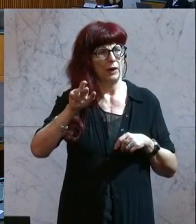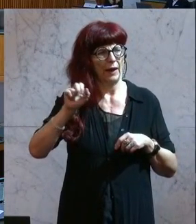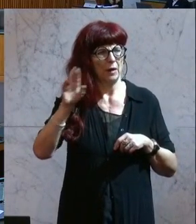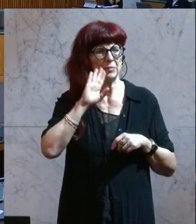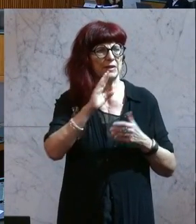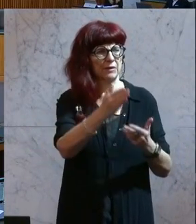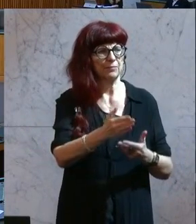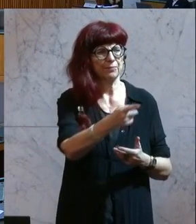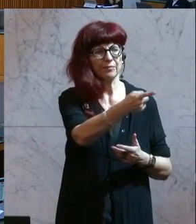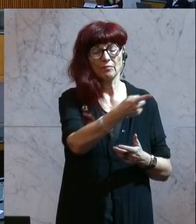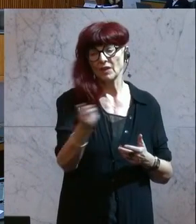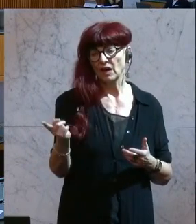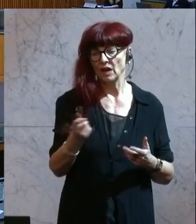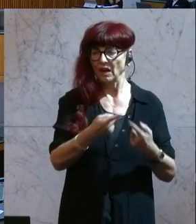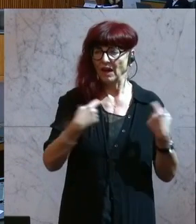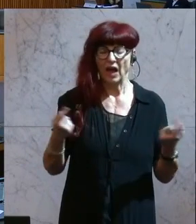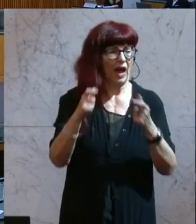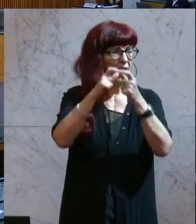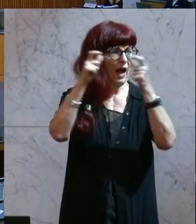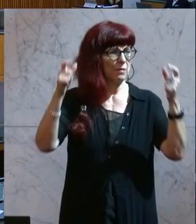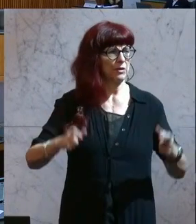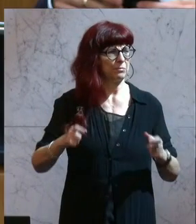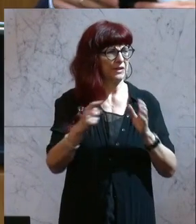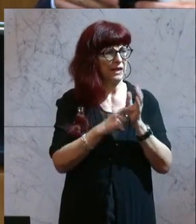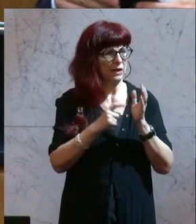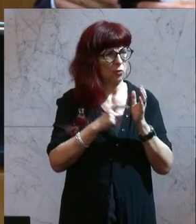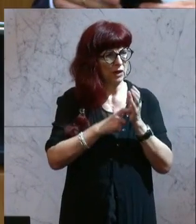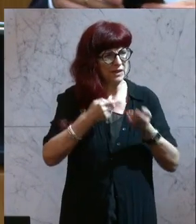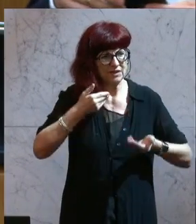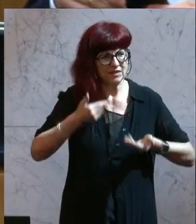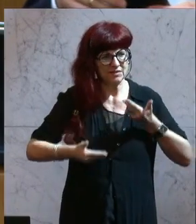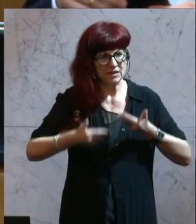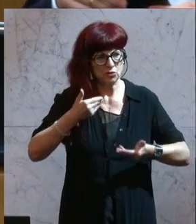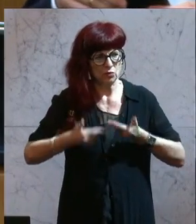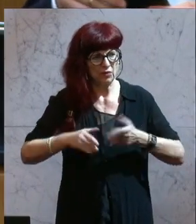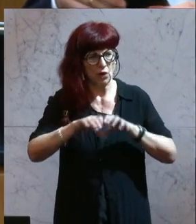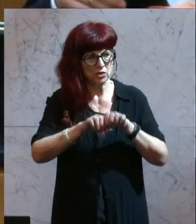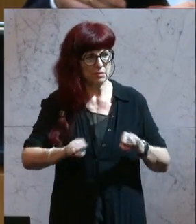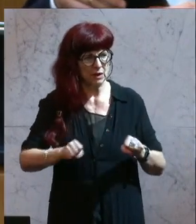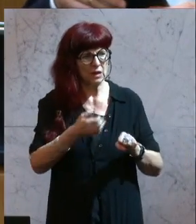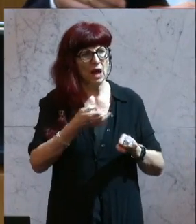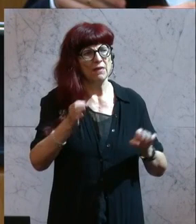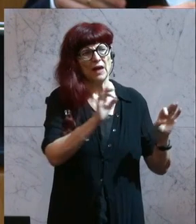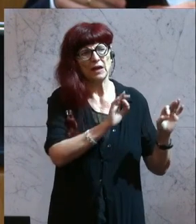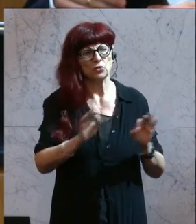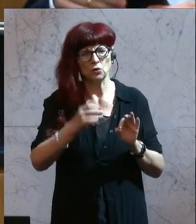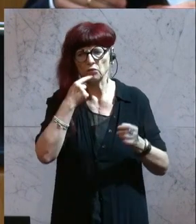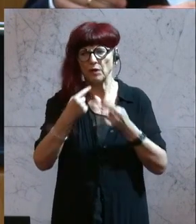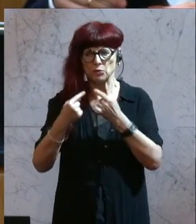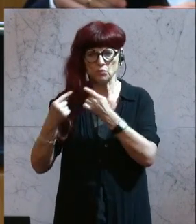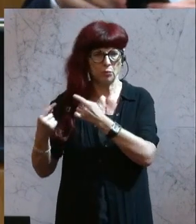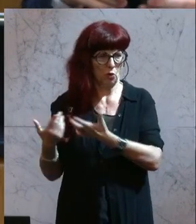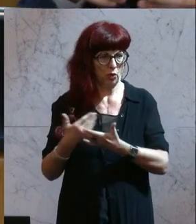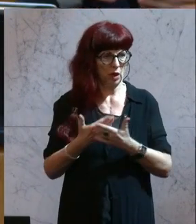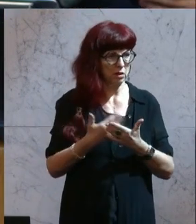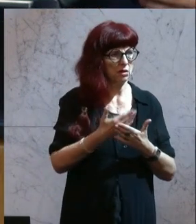Wir machen uns die Rahmenbedingungen für diese Sitzungen in der Präsidiale aus. Bei der Tagesordnung wird besprochen, wer anwesend sein soll. Im FIT-Ausschuss sind